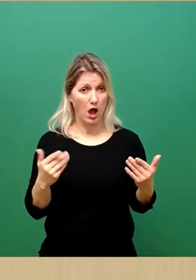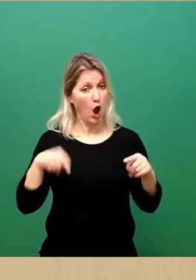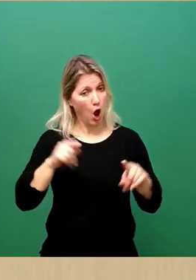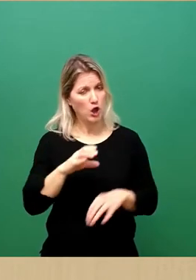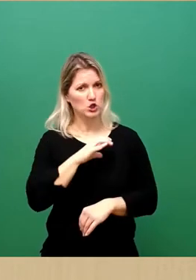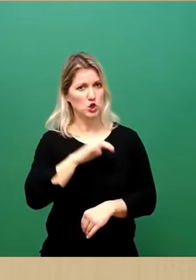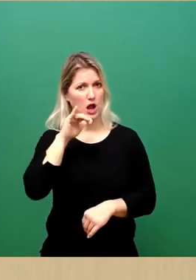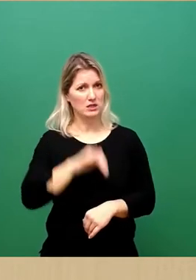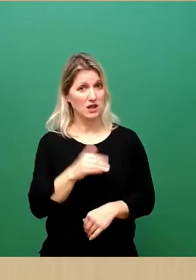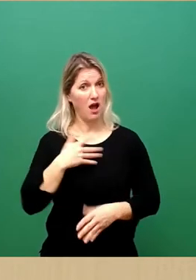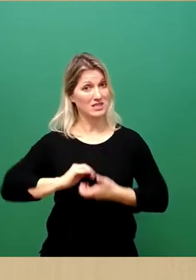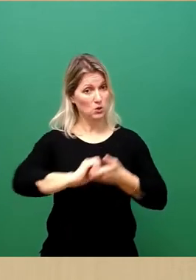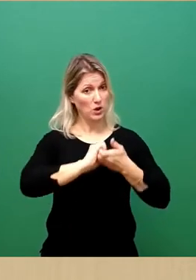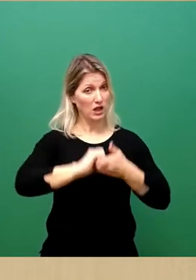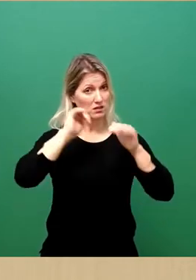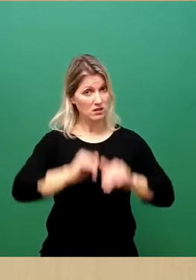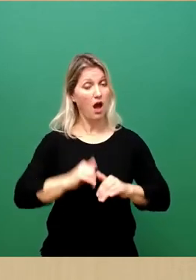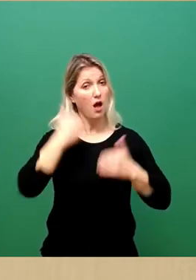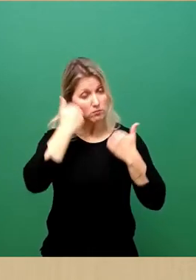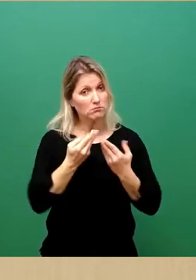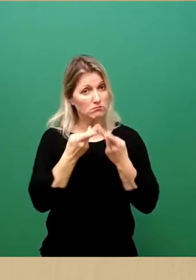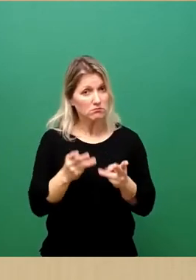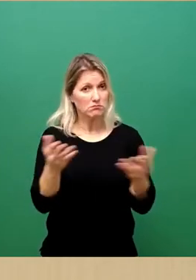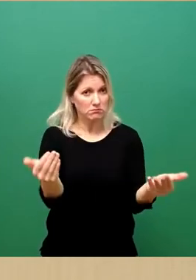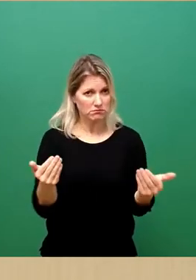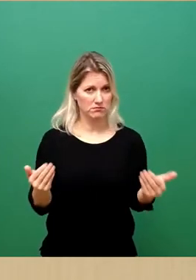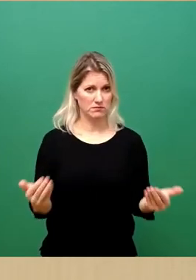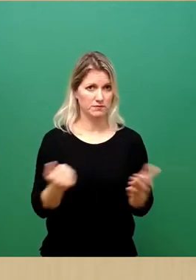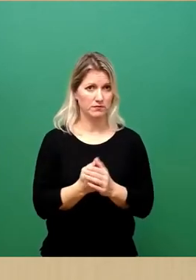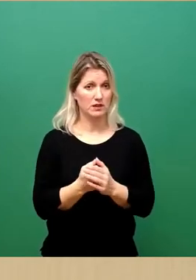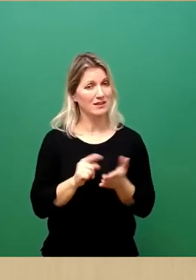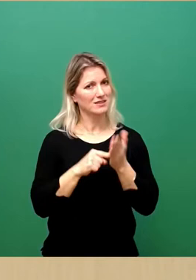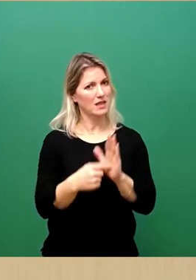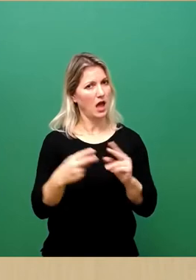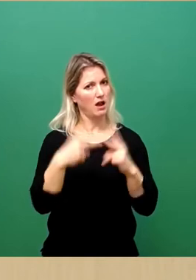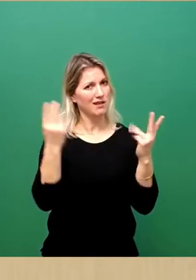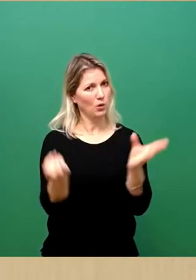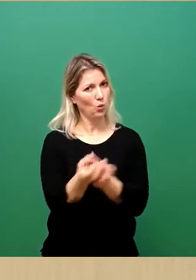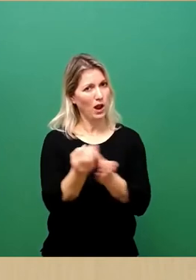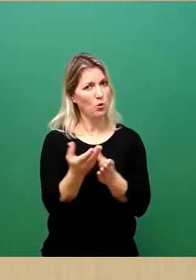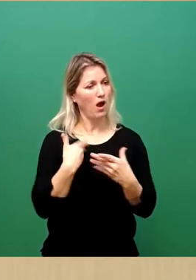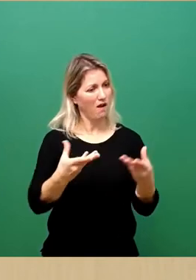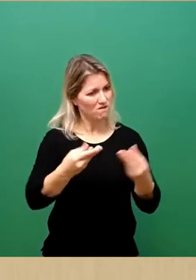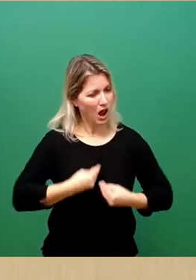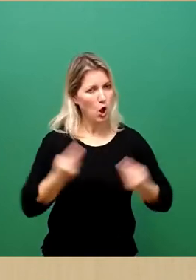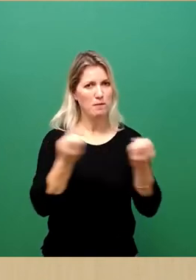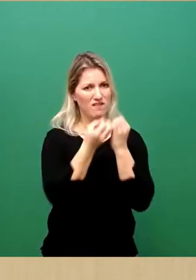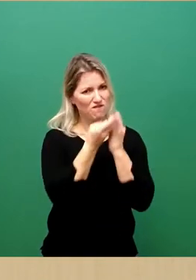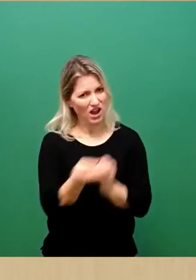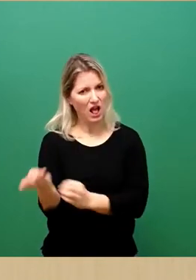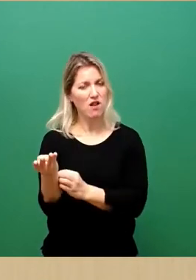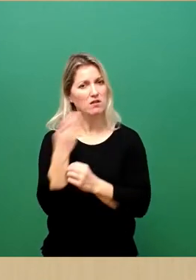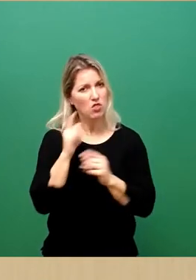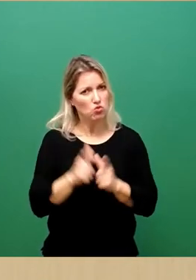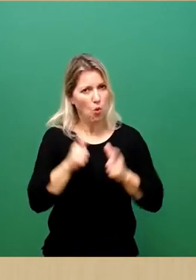Solidarität festzuhalten und auf dem Weg zu einer Kultur von Vielfalt und Willkommen noch einen Schritt weiter zu kommen. Ich